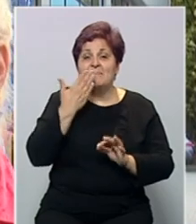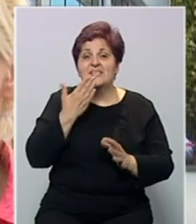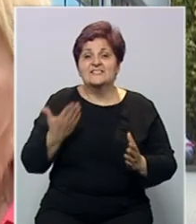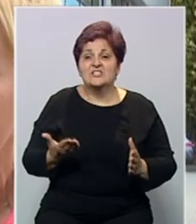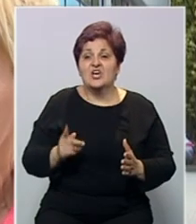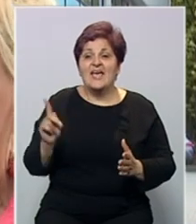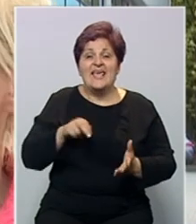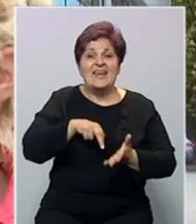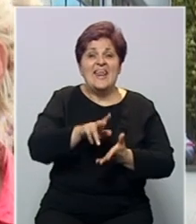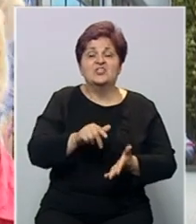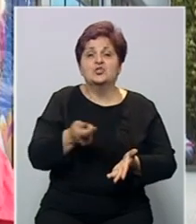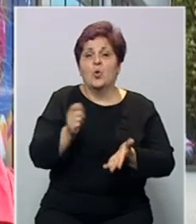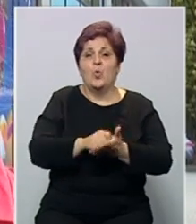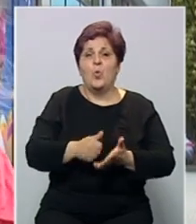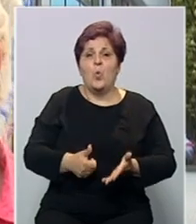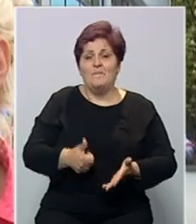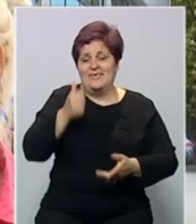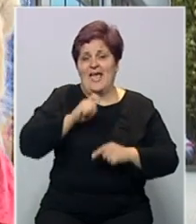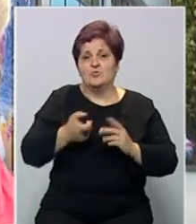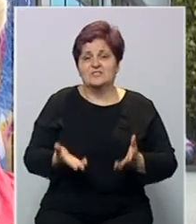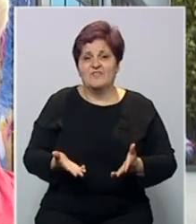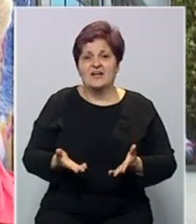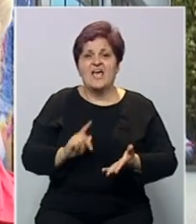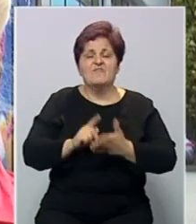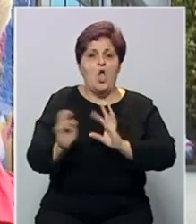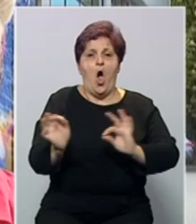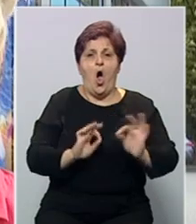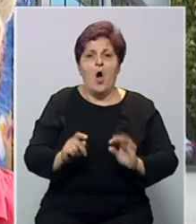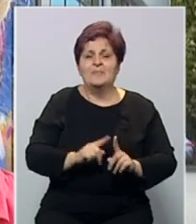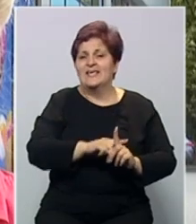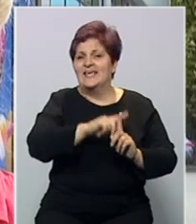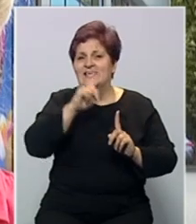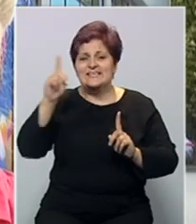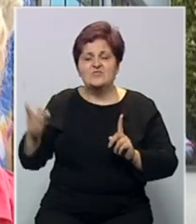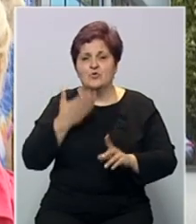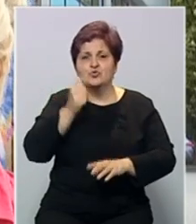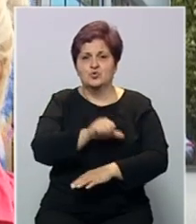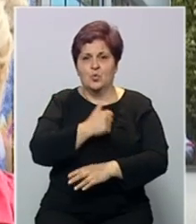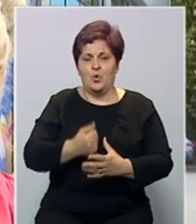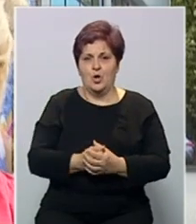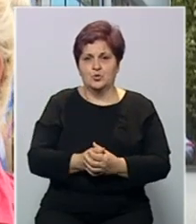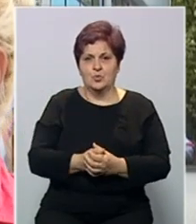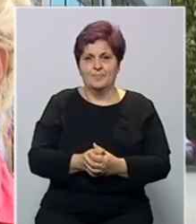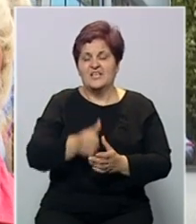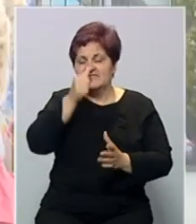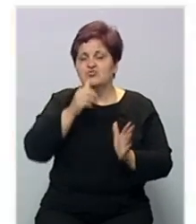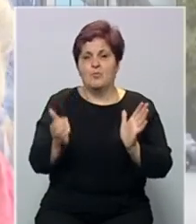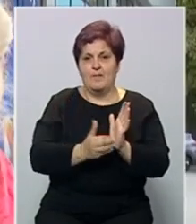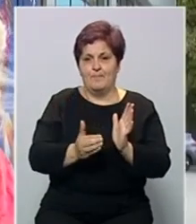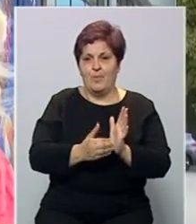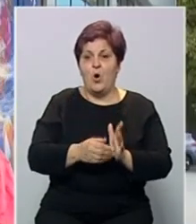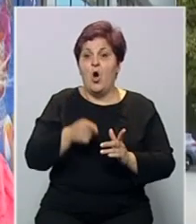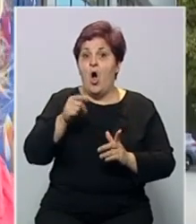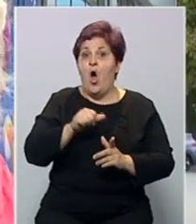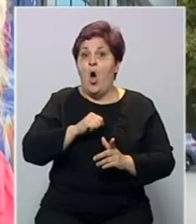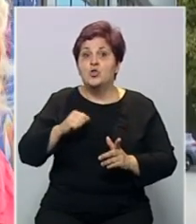nećeš otići kupiti samo jednu stvar, već ćeš odmah obezbijeti za čitavu tu godinu sve što mu je potrebno. To je